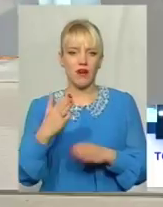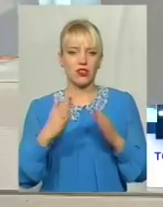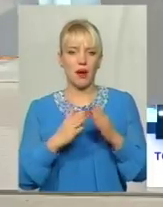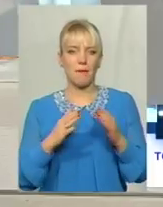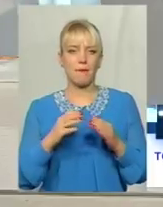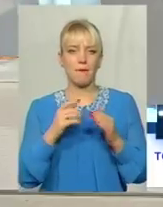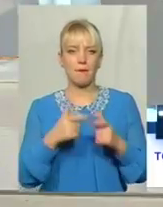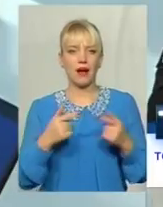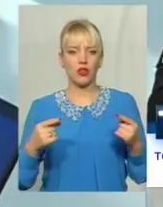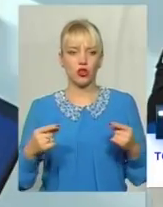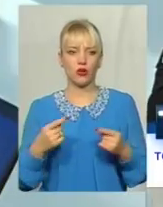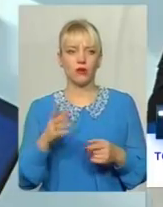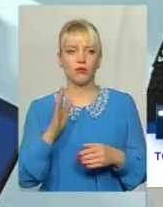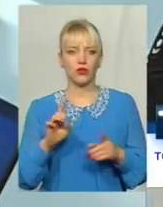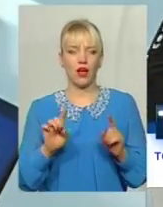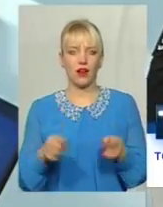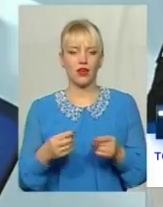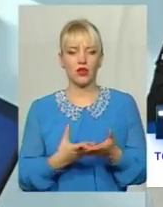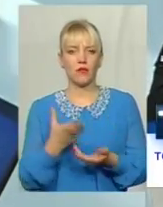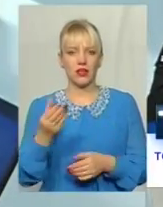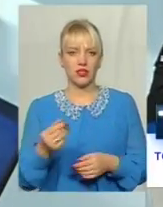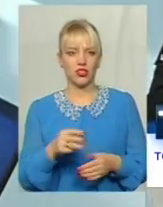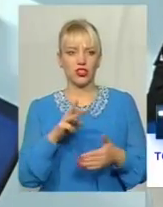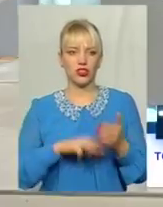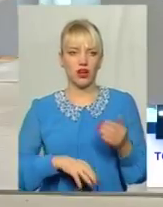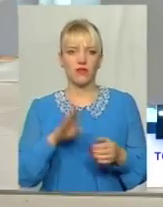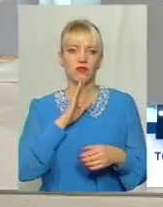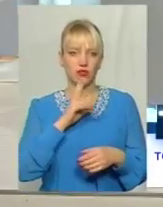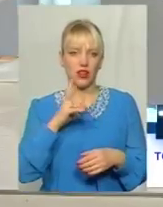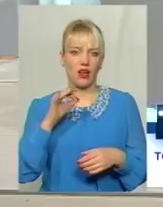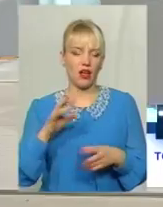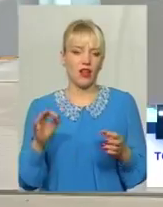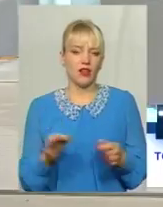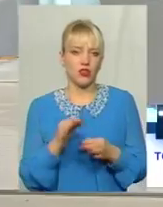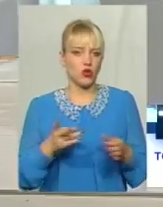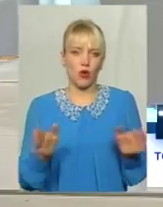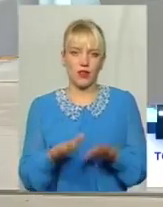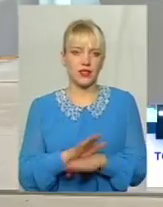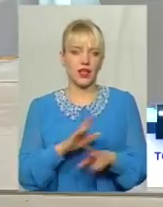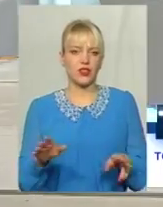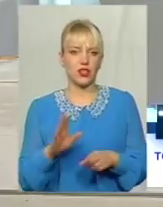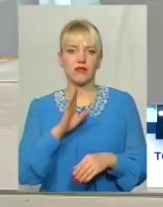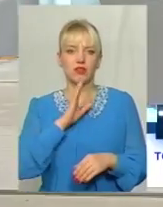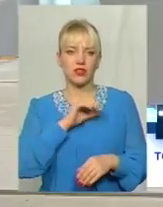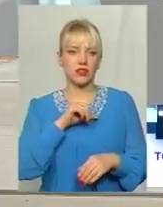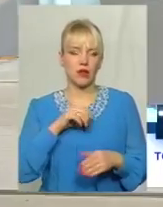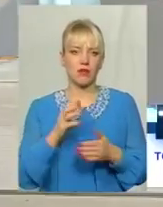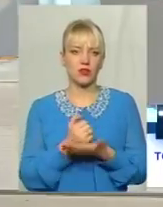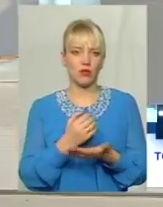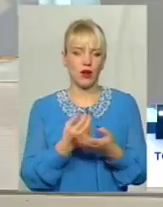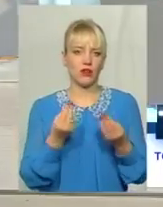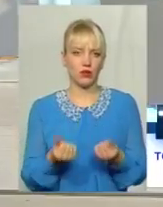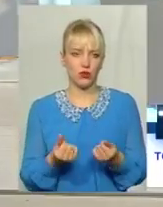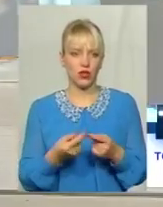накладається арешт, будь ласка платіть штраф Відповідно, їй нічого не залишається, як самі, так як вона заробляє гроші Бо зазвичай